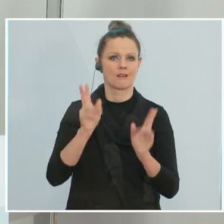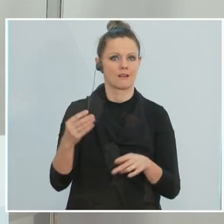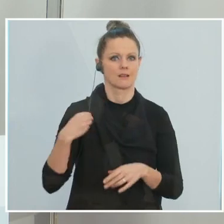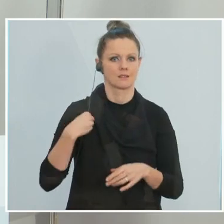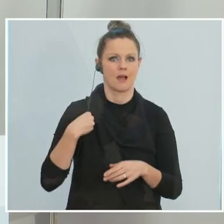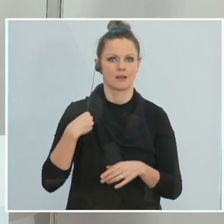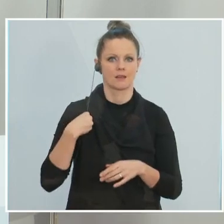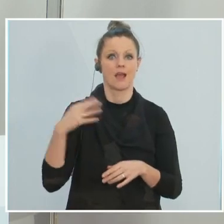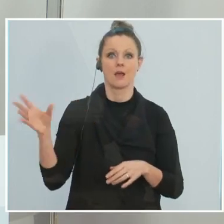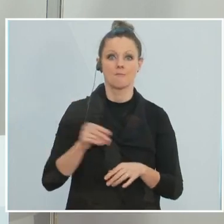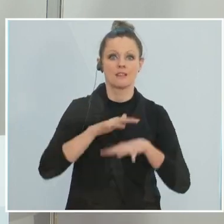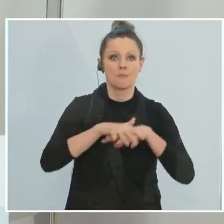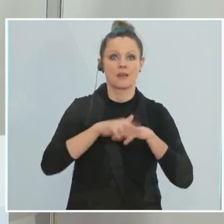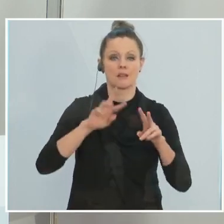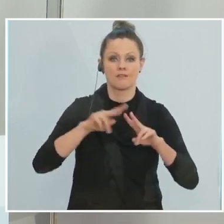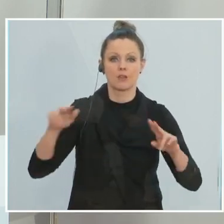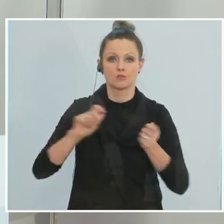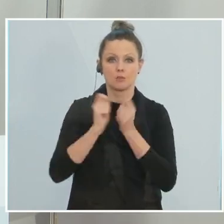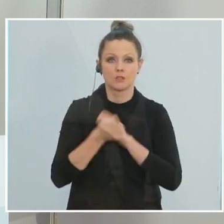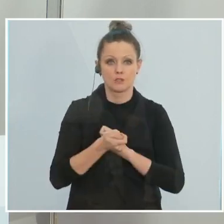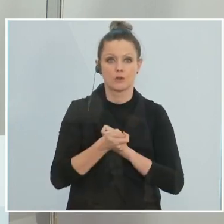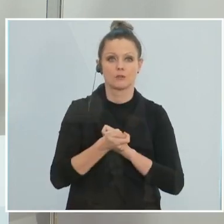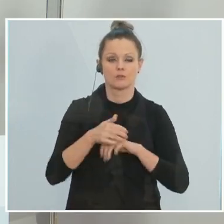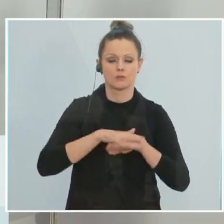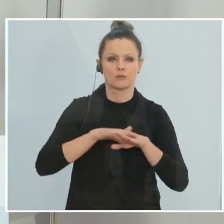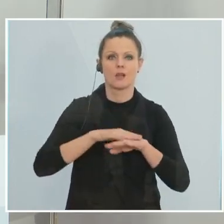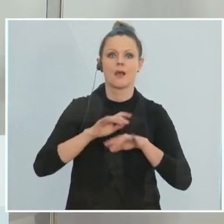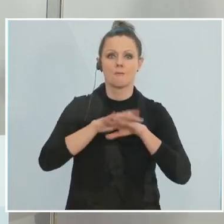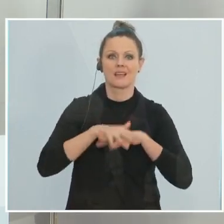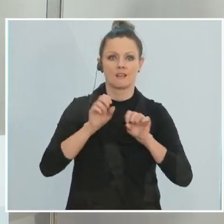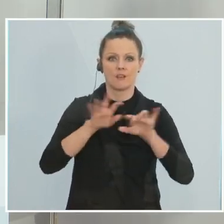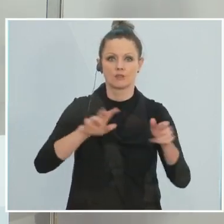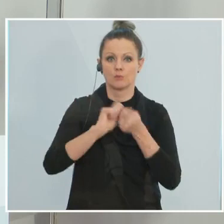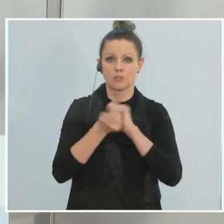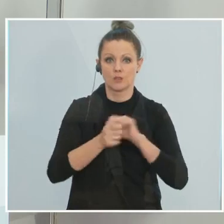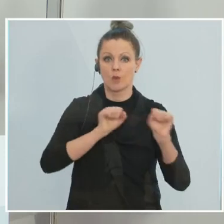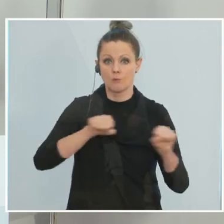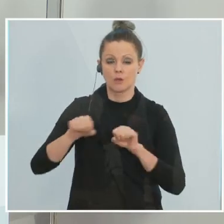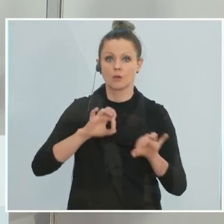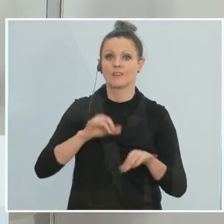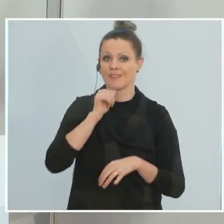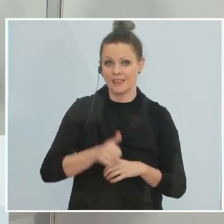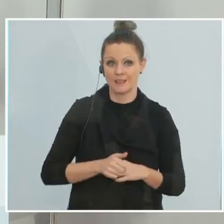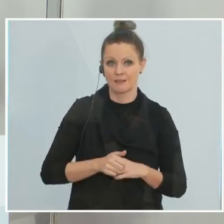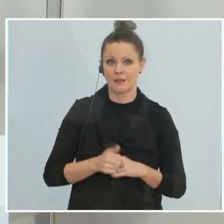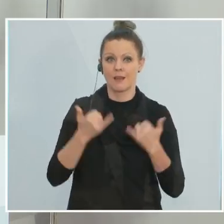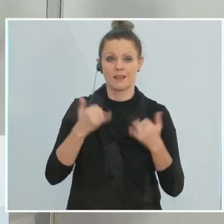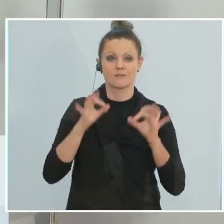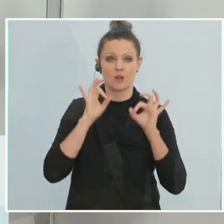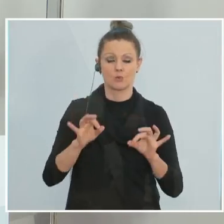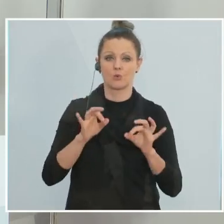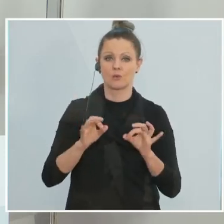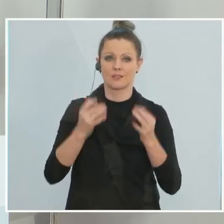das mit der Briten-Virus-Mutation auch gelingen kann oder nicht. Wir haben in den letzten Tagen immer einen sehr guten Trend nach unten gehabt,